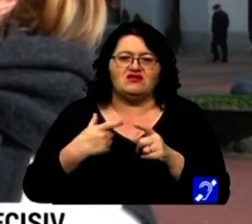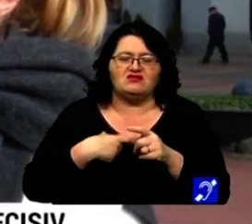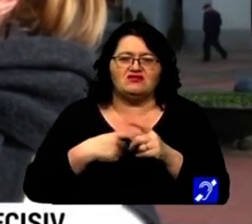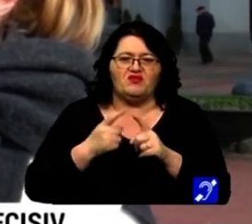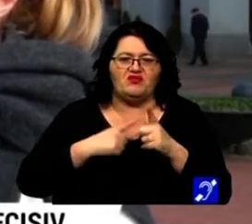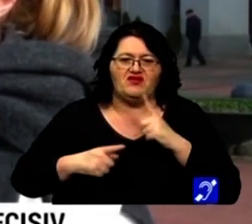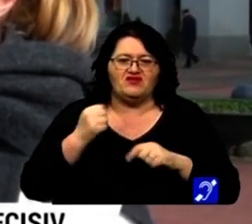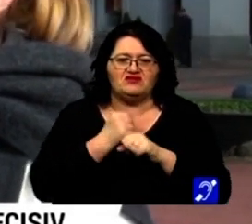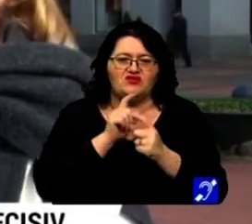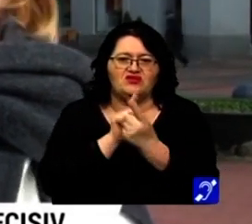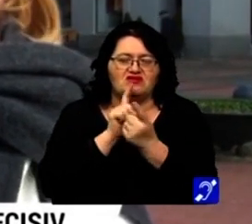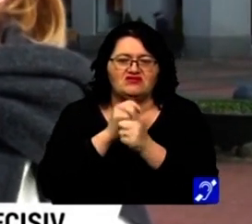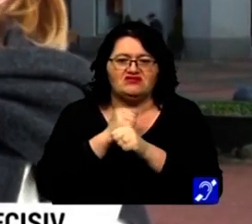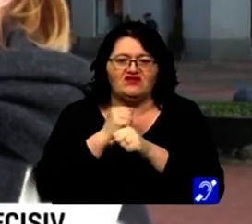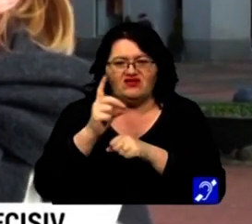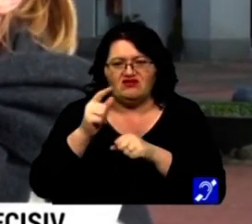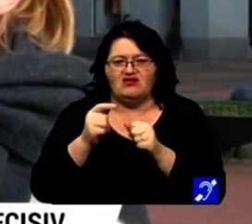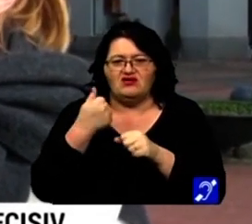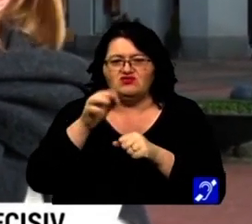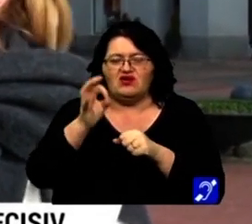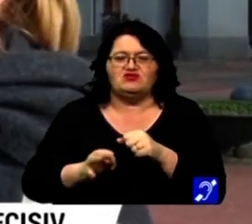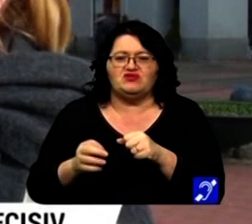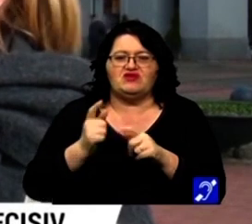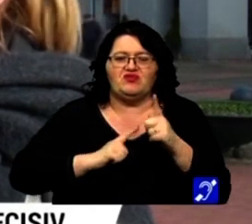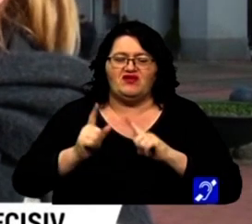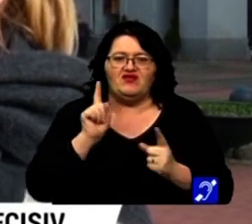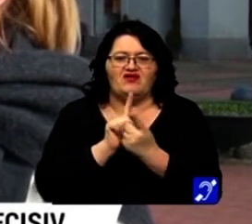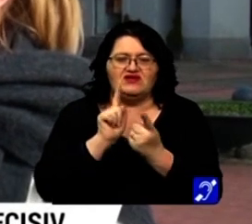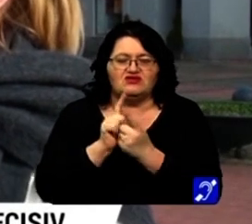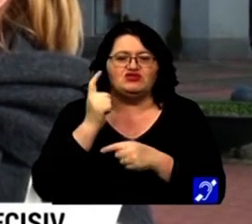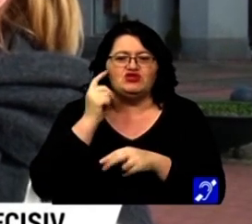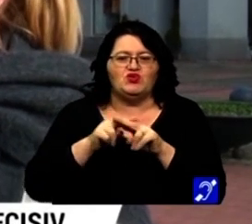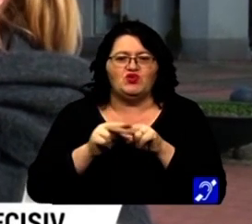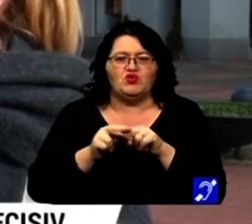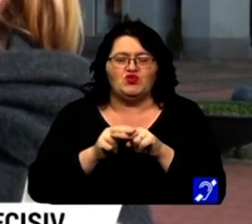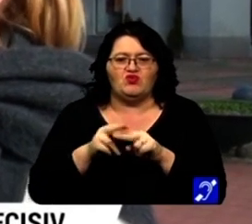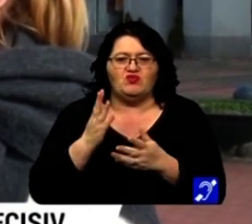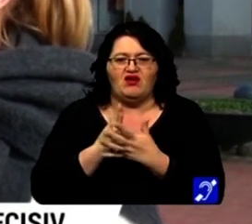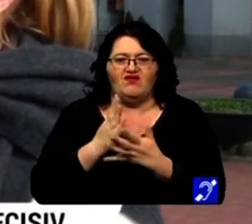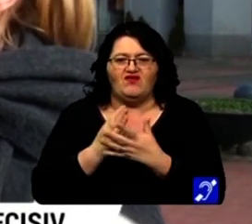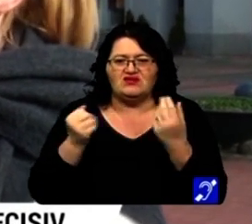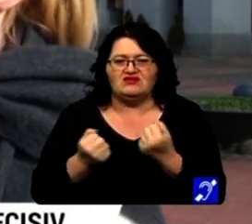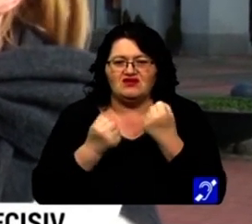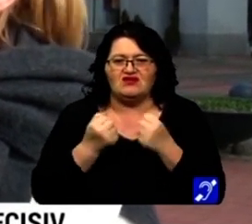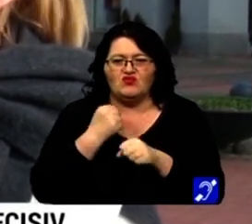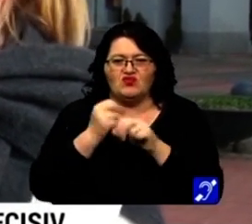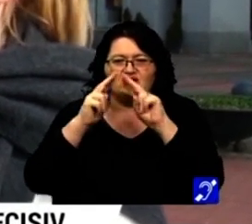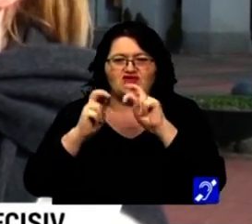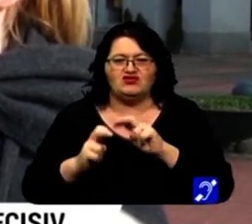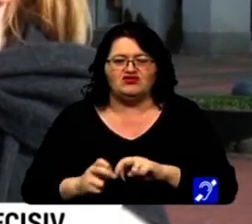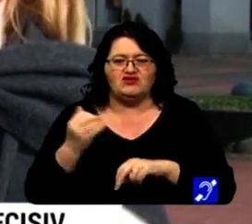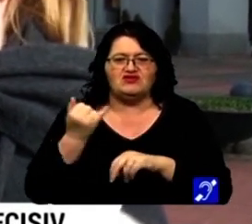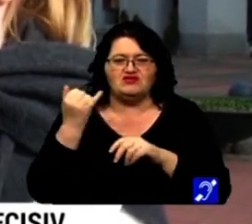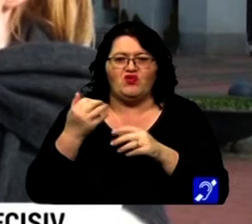Deci prefer să lucrez fizic. Da, da, 100% prefer să lucrez fizic, știu cum mi-a afectat munca de cercetare la